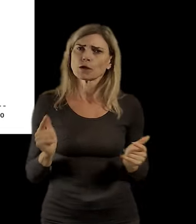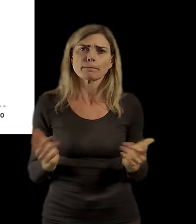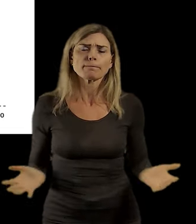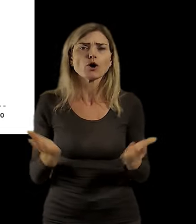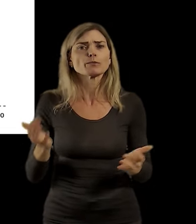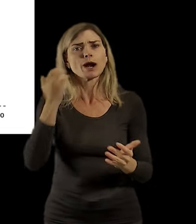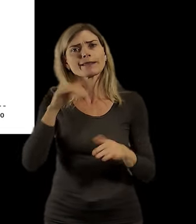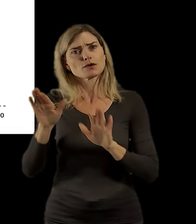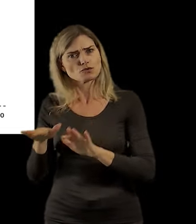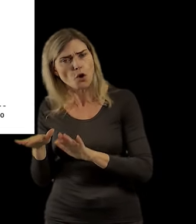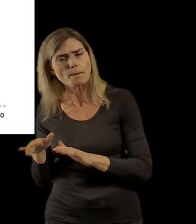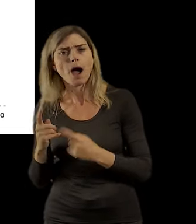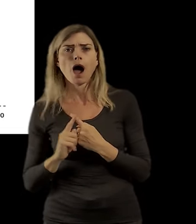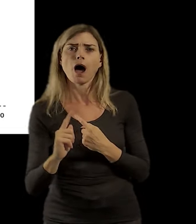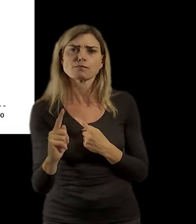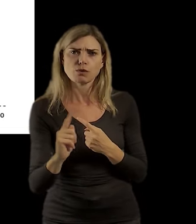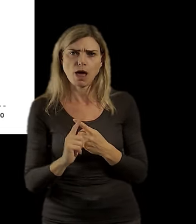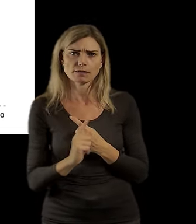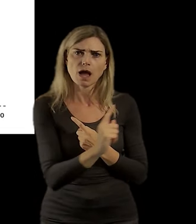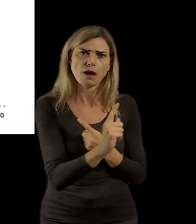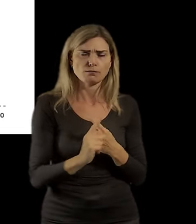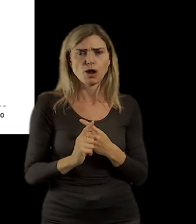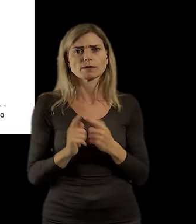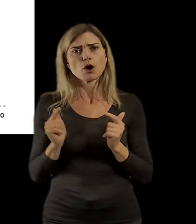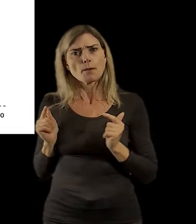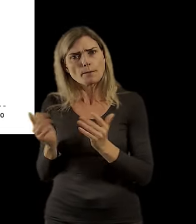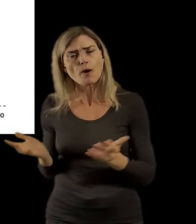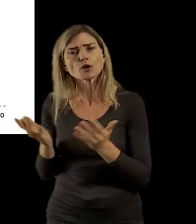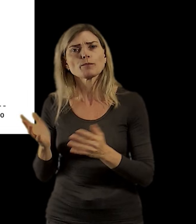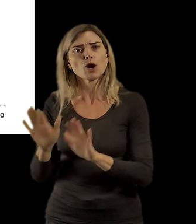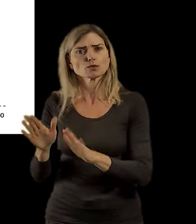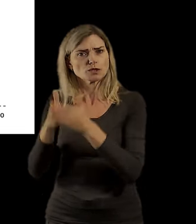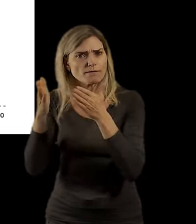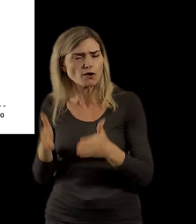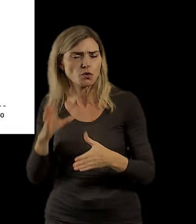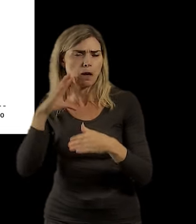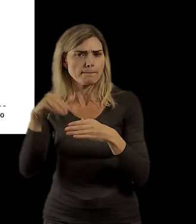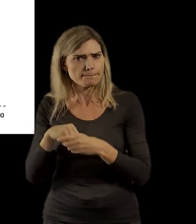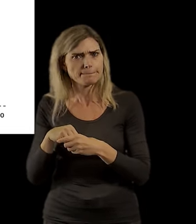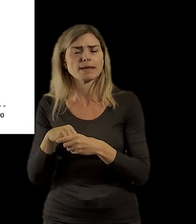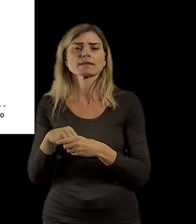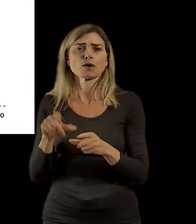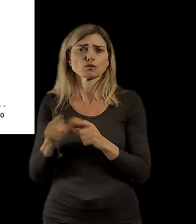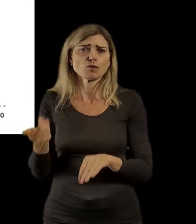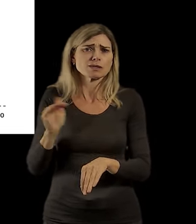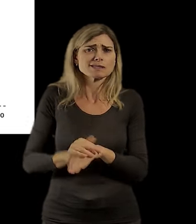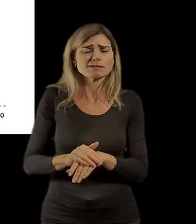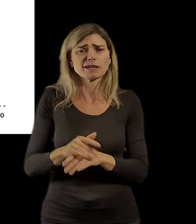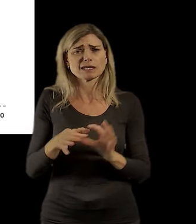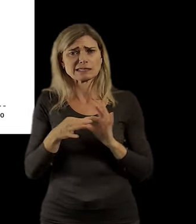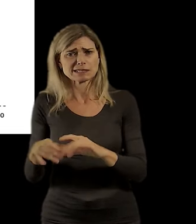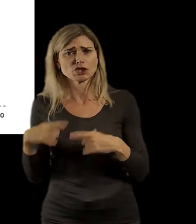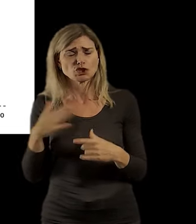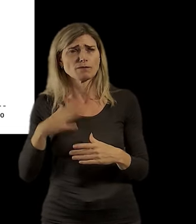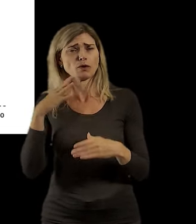podporují se seniory, aby právě zůstávali co nejdéle v těch svých bydlištích, v těch bytech, kde prožili velkou část svého